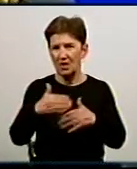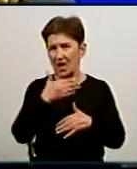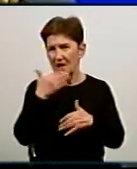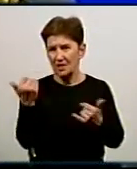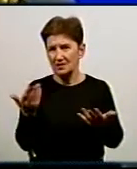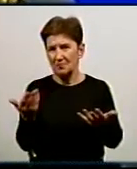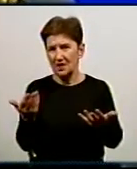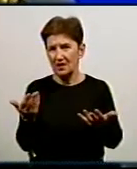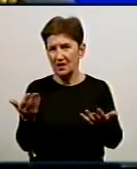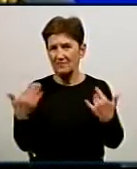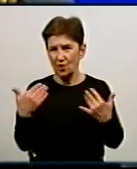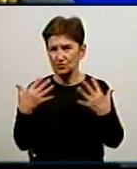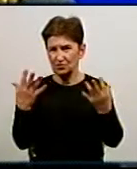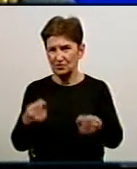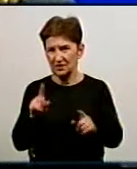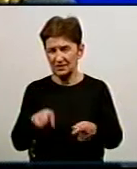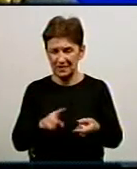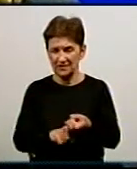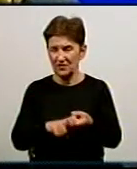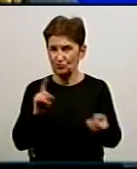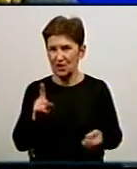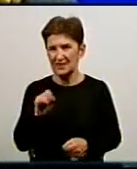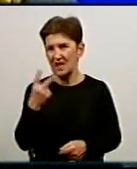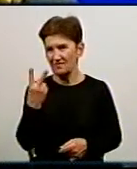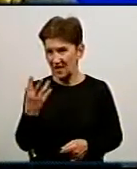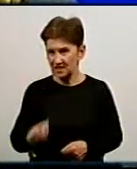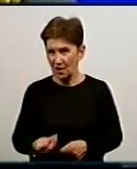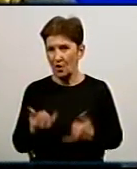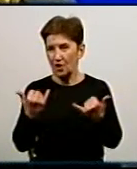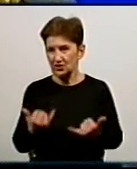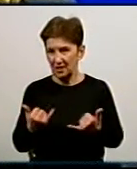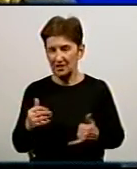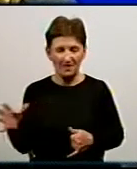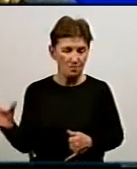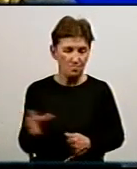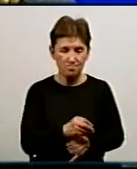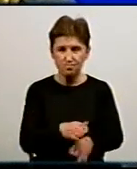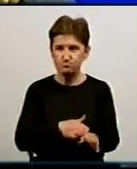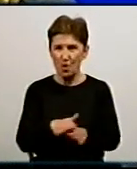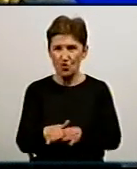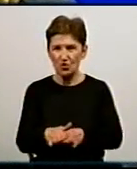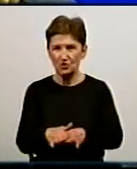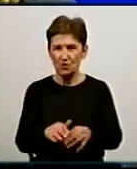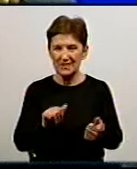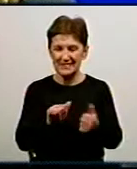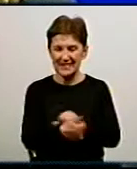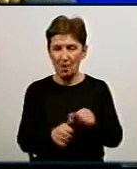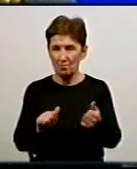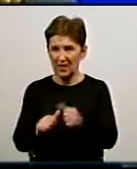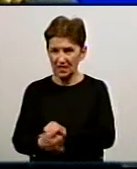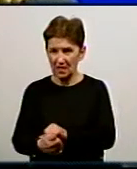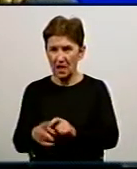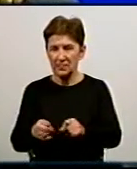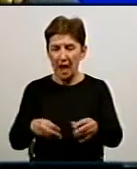шляхів, то бувало, що відключали воду на дві доби. Зараз цей водогін повністю замінили на полімер піщаний водопровід, на